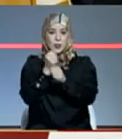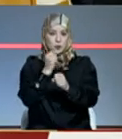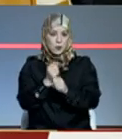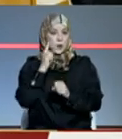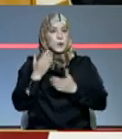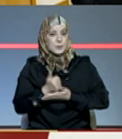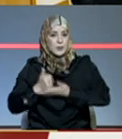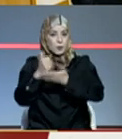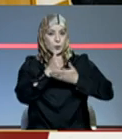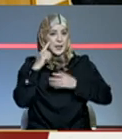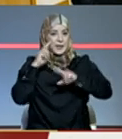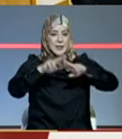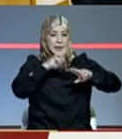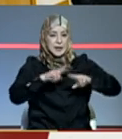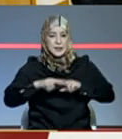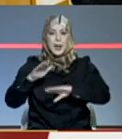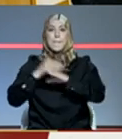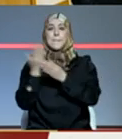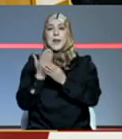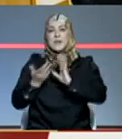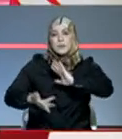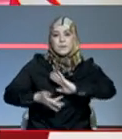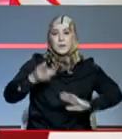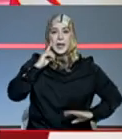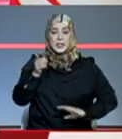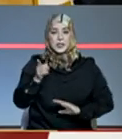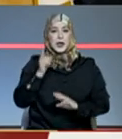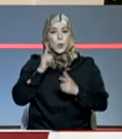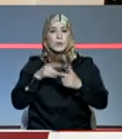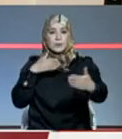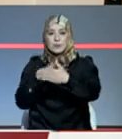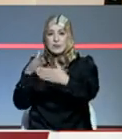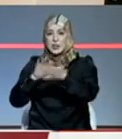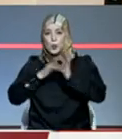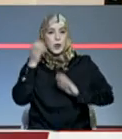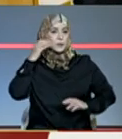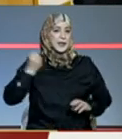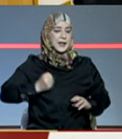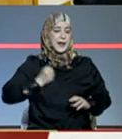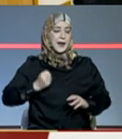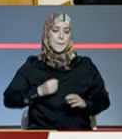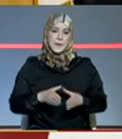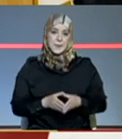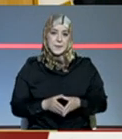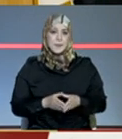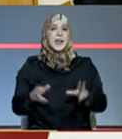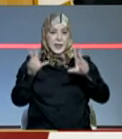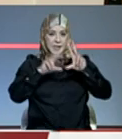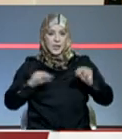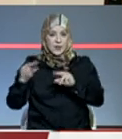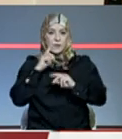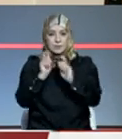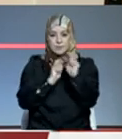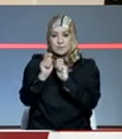وتساعد على معالجة ملف الهجرة غير النظامية والتصدي لكل مظاهر الإرهاب والتطرف وكانت هذه